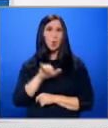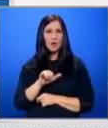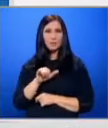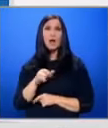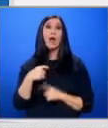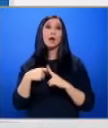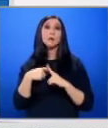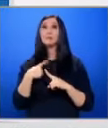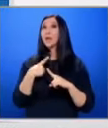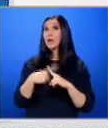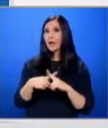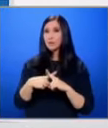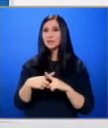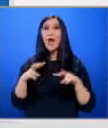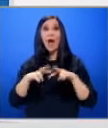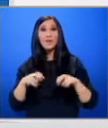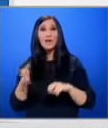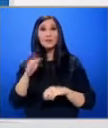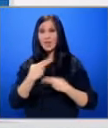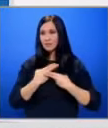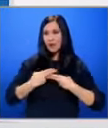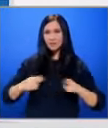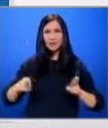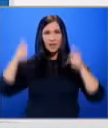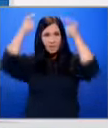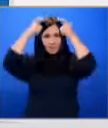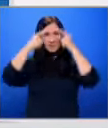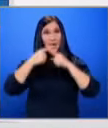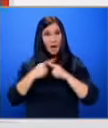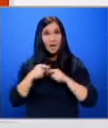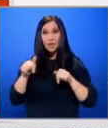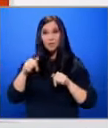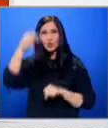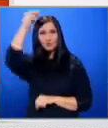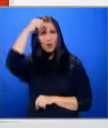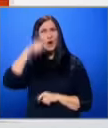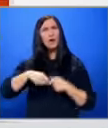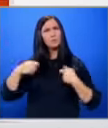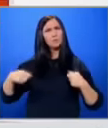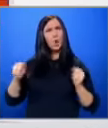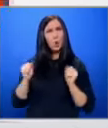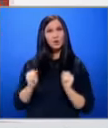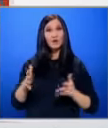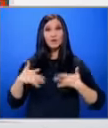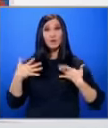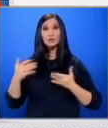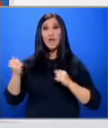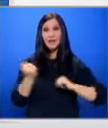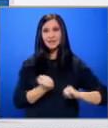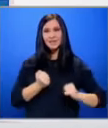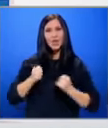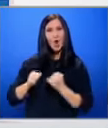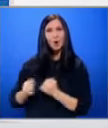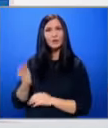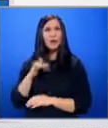Красимира Хендри с анализ след разкритията на принц Хари, а тук в България дълго очаквана радост за скиорите най